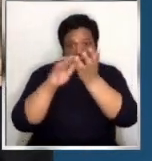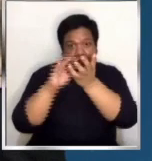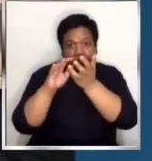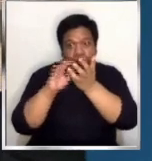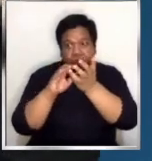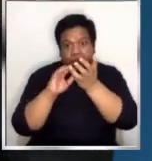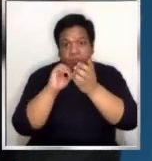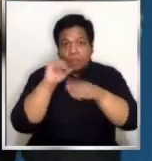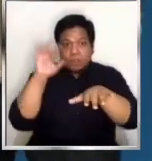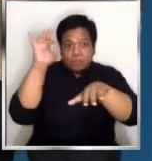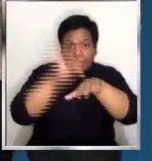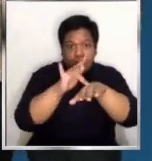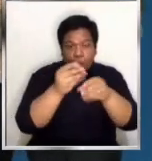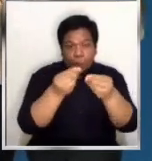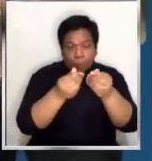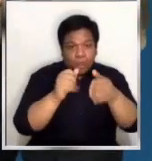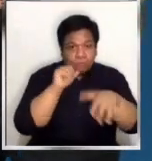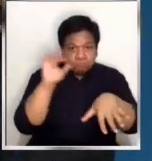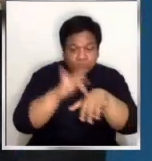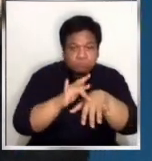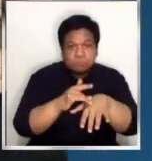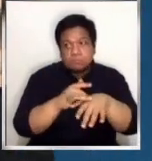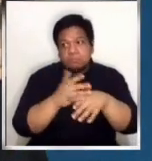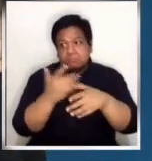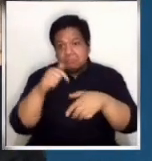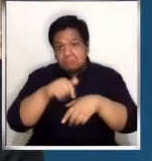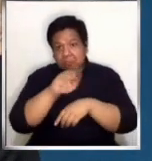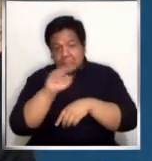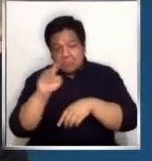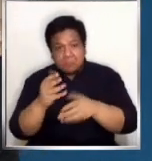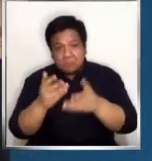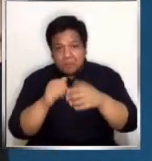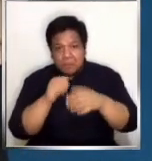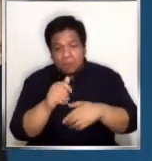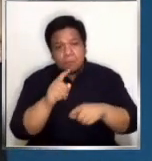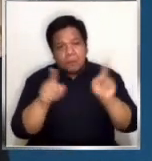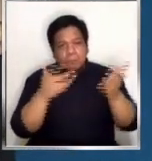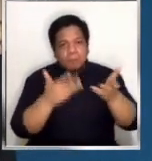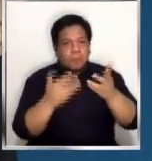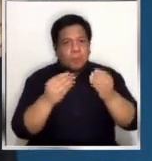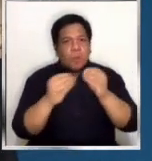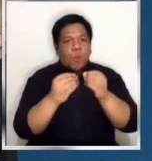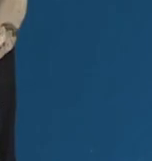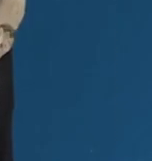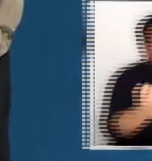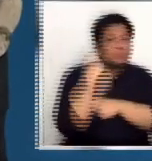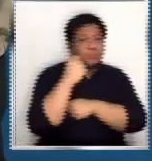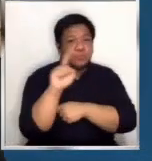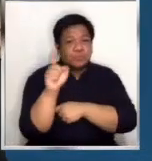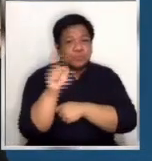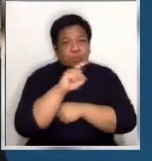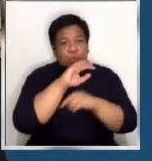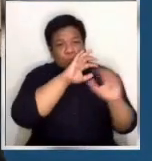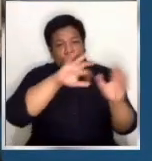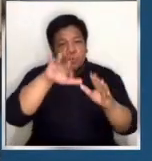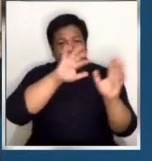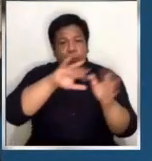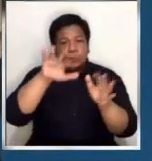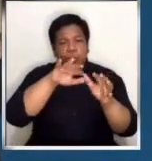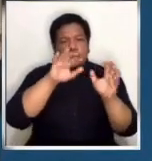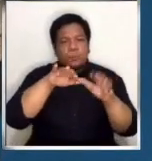dito sa may Metro Manila, e posibleng hatakin nito o mapalakas yung hanging abagat. At itong hanging abagat ang magpapaulan